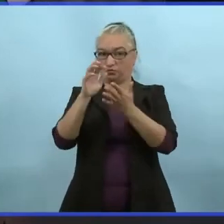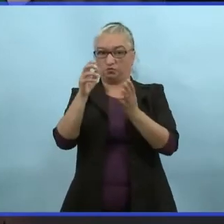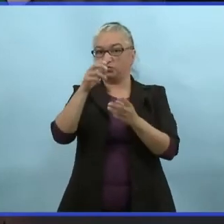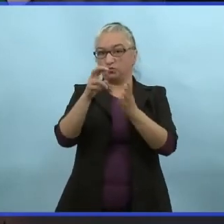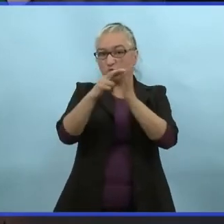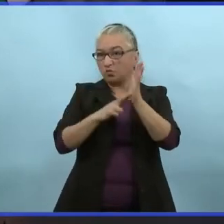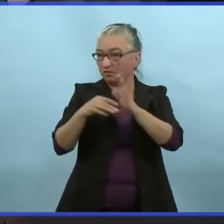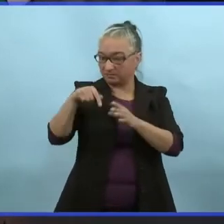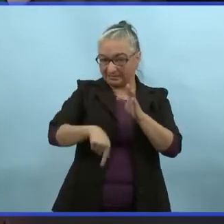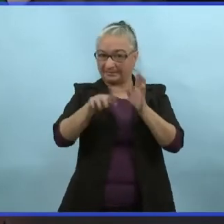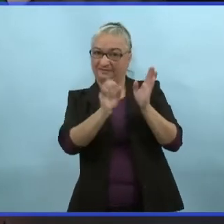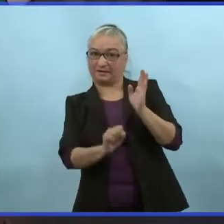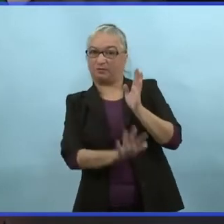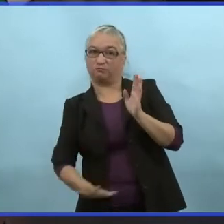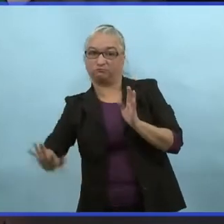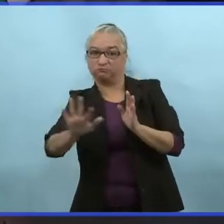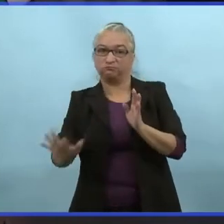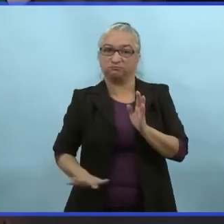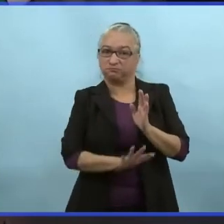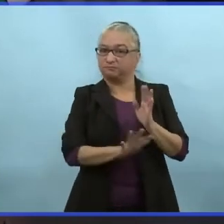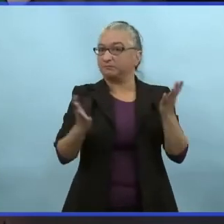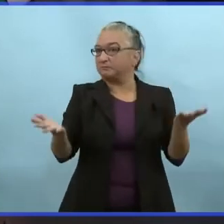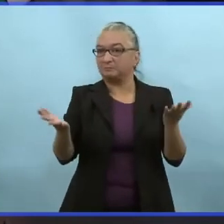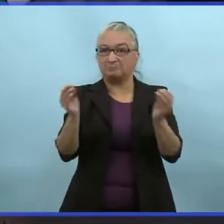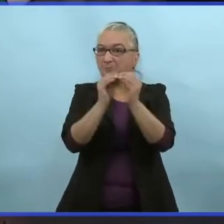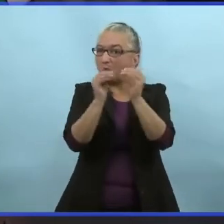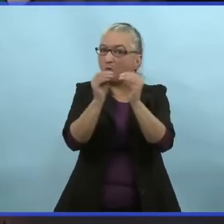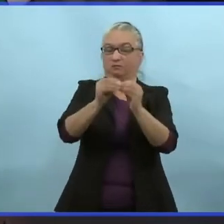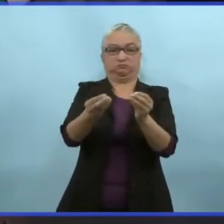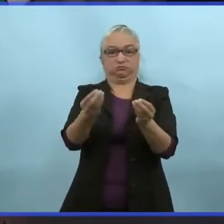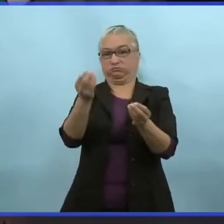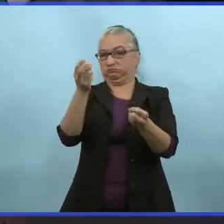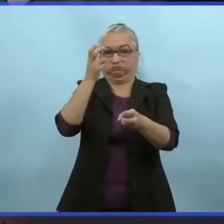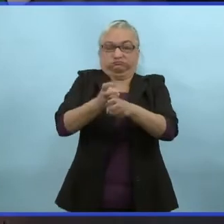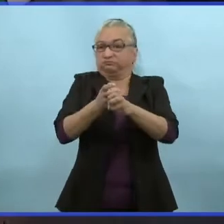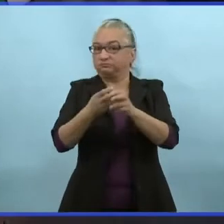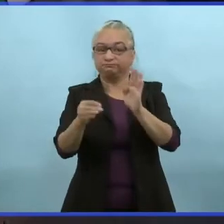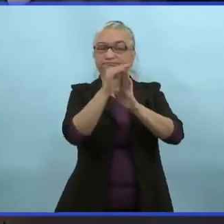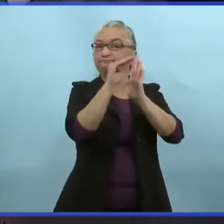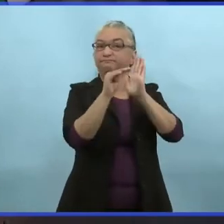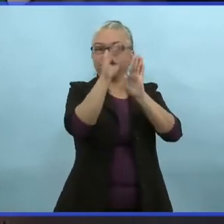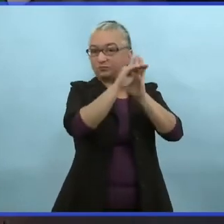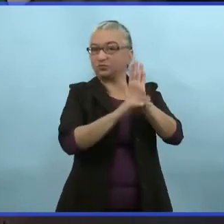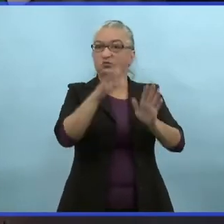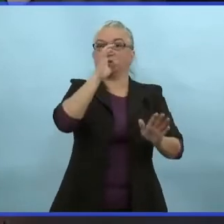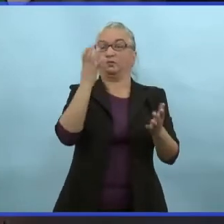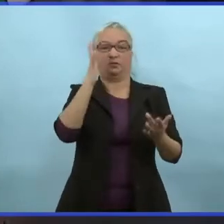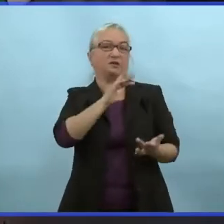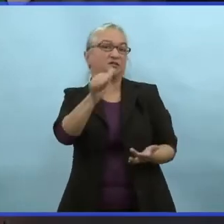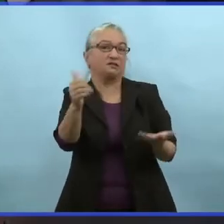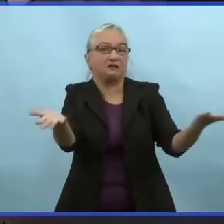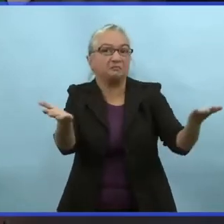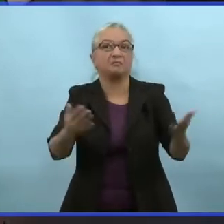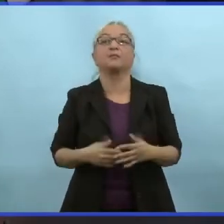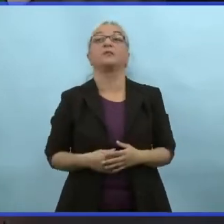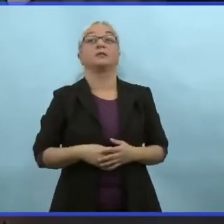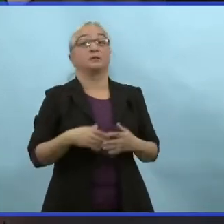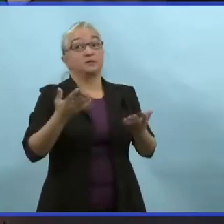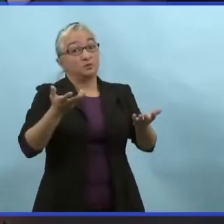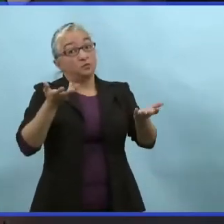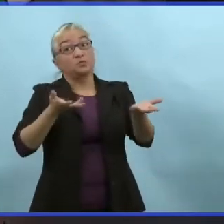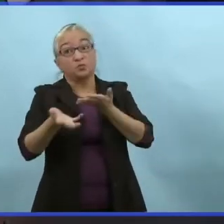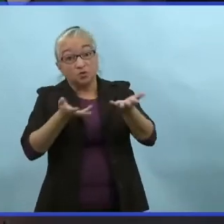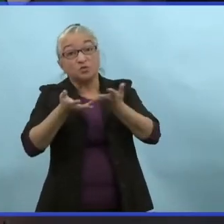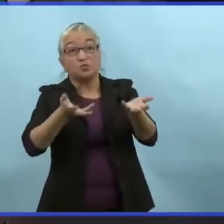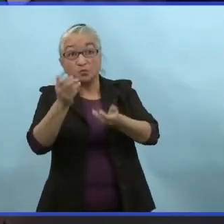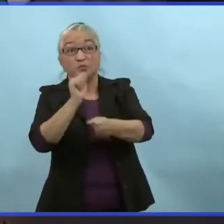Nous avons des règles plus strictes dans certaines communautés. On a travaillé avec les chefs de file et nous allons continuer